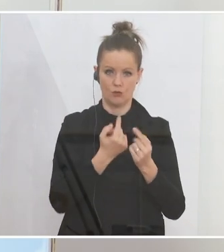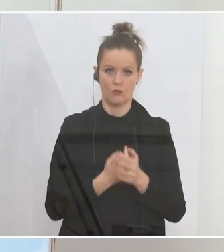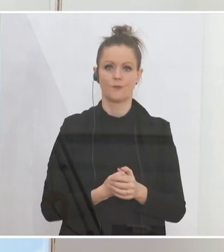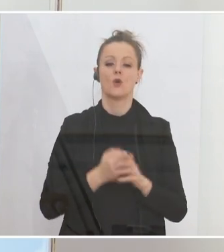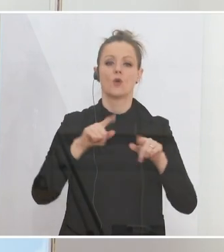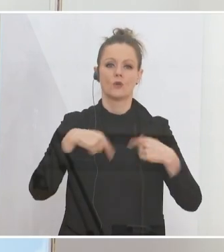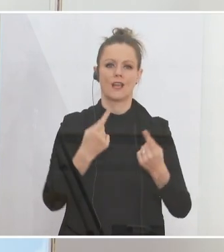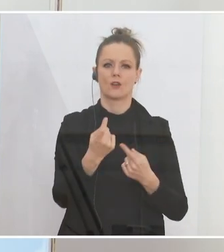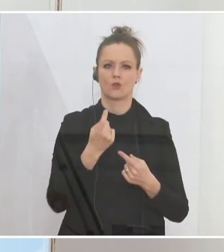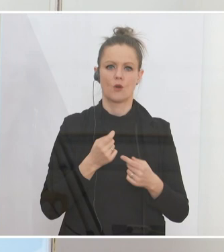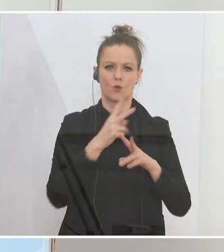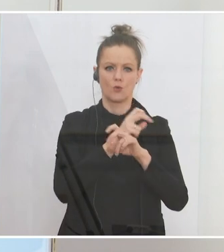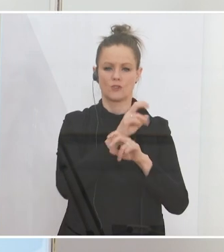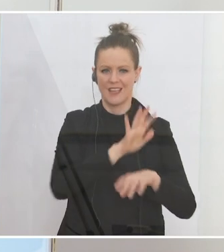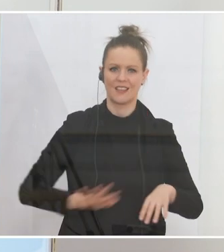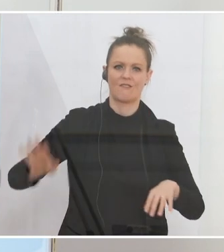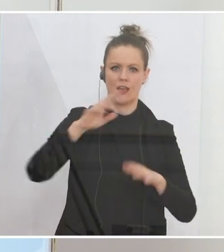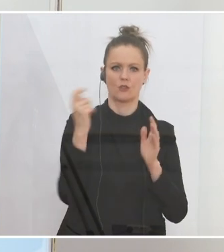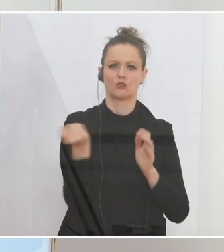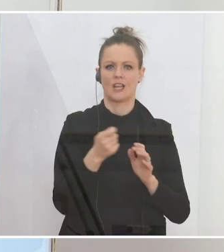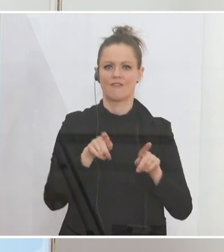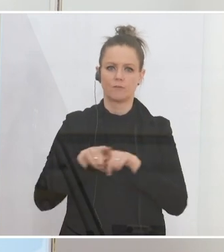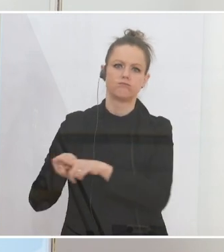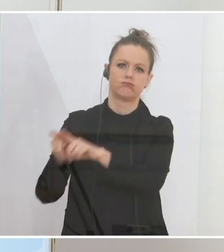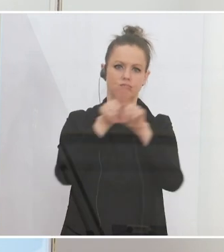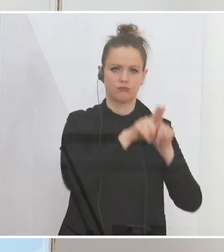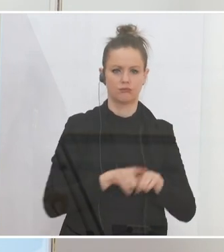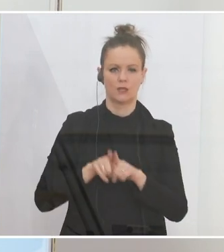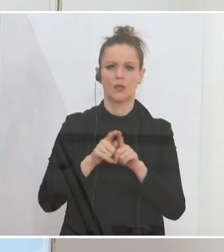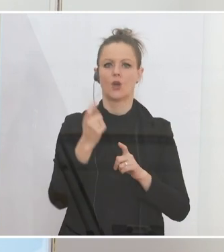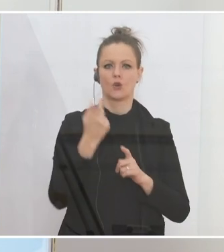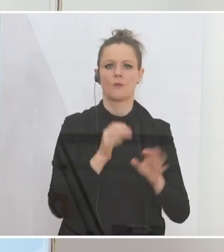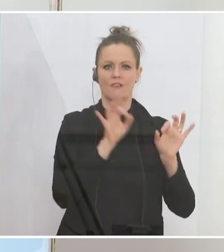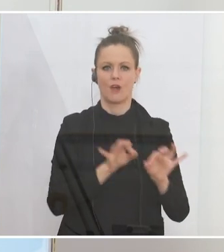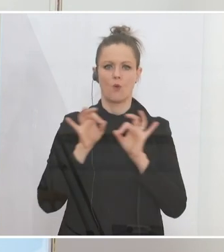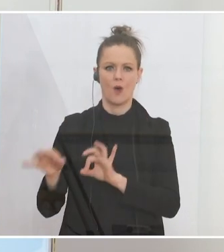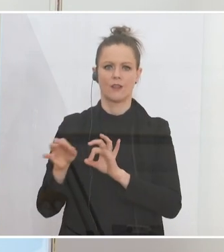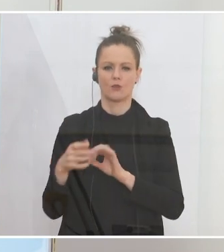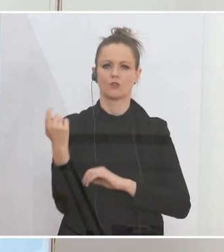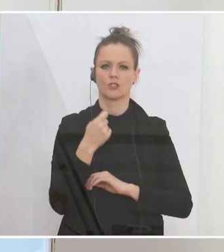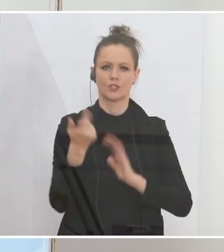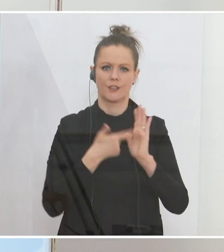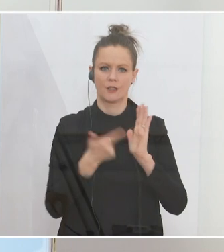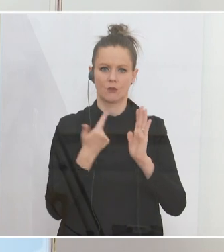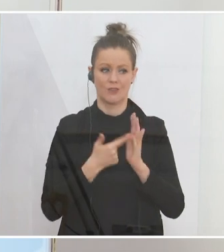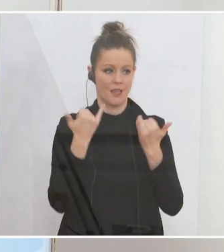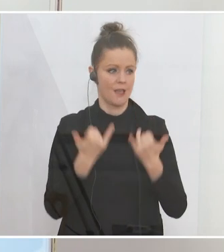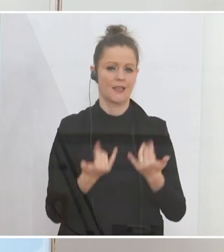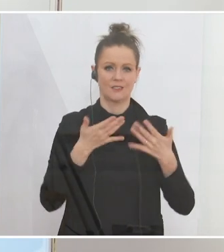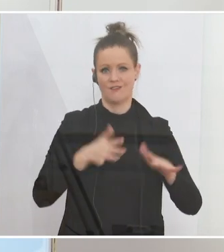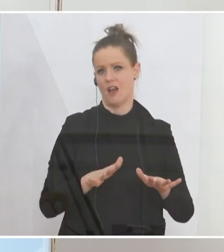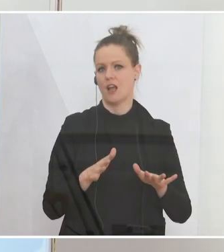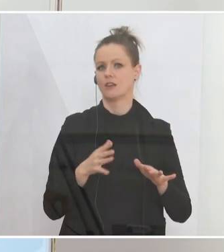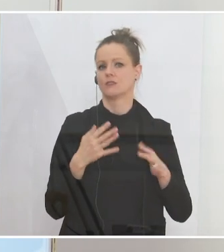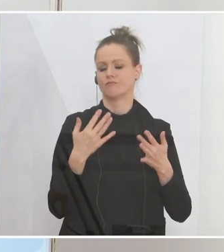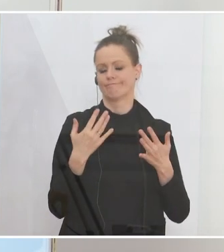österreichweiten Vereinheitlichung der Strafbeträge, also eine Verordnung der Deliktskataloge. Ich glaube, dieser Anlassfall jetzt